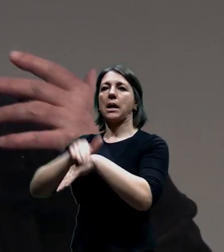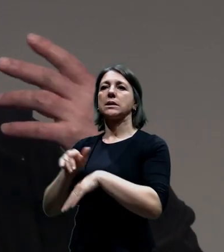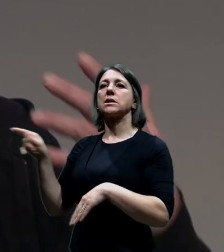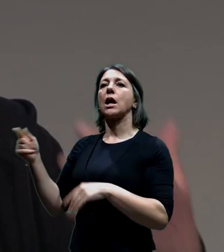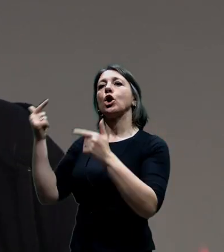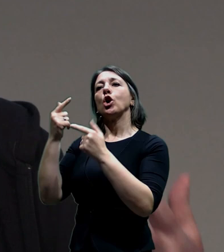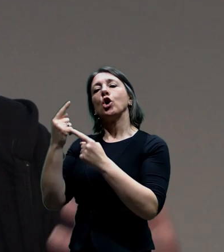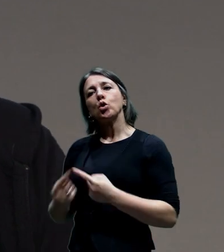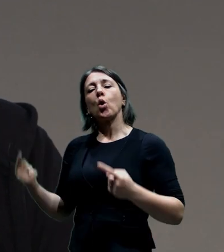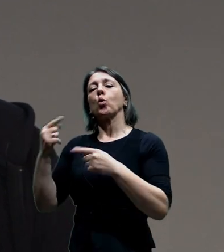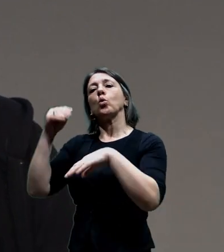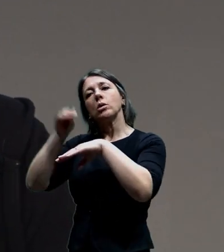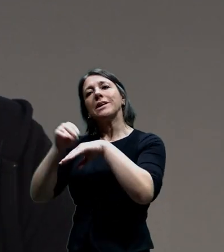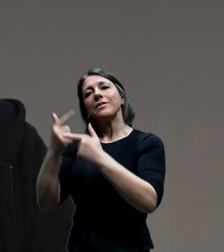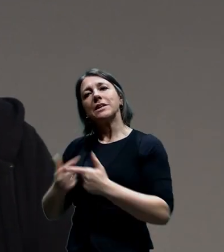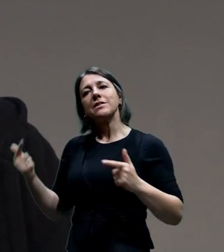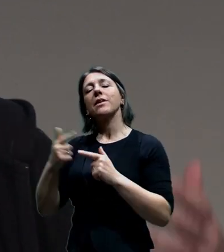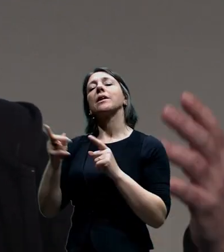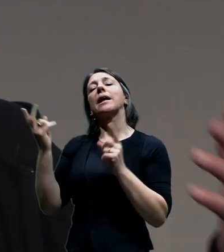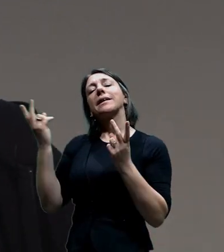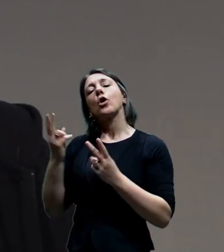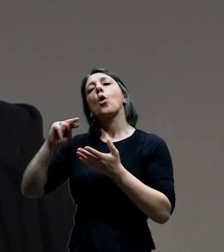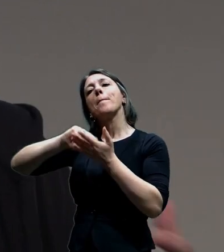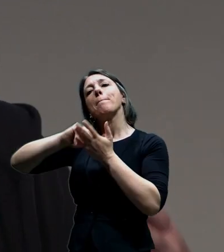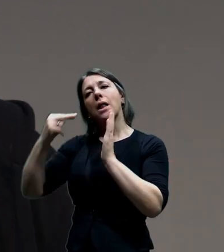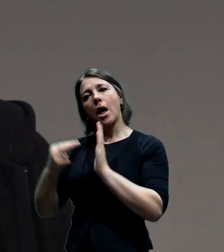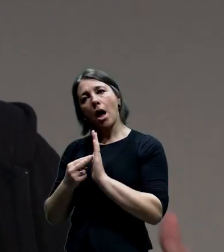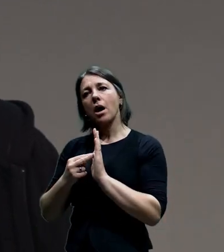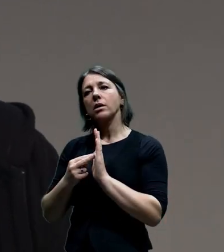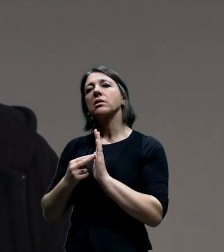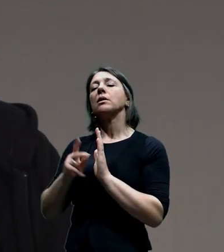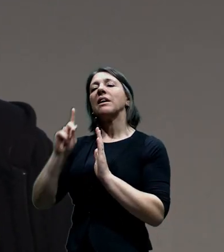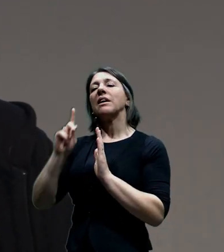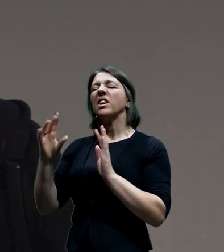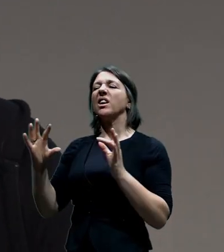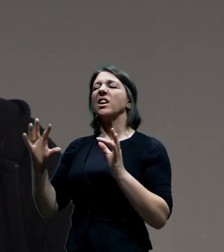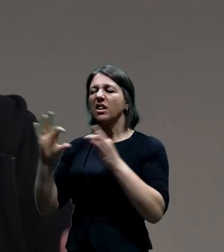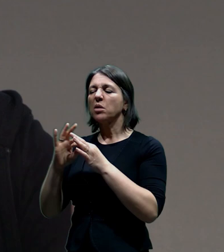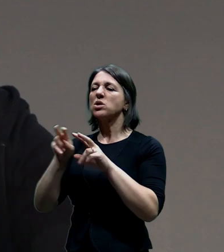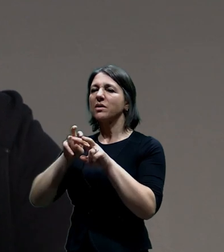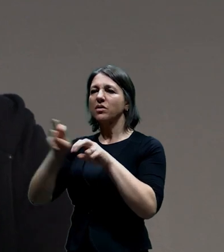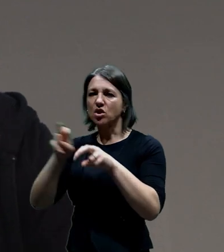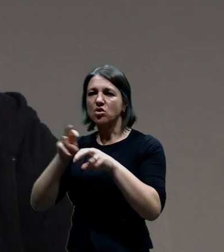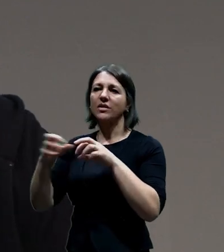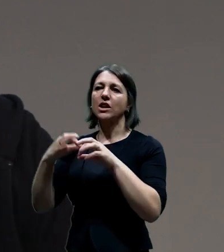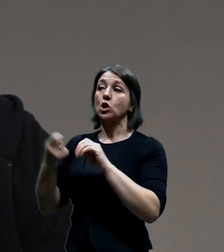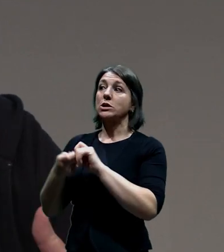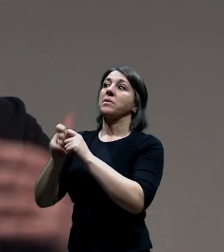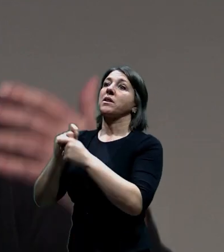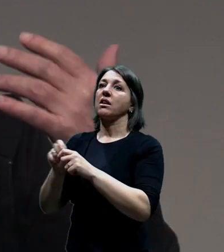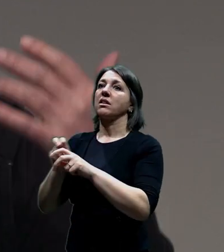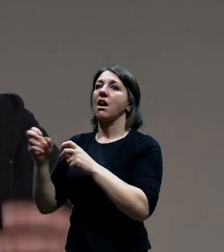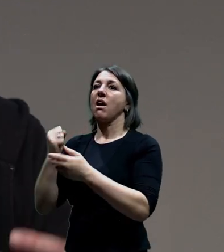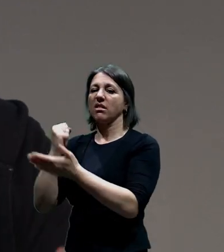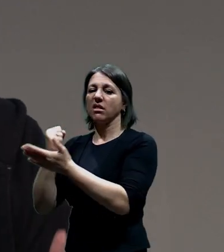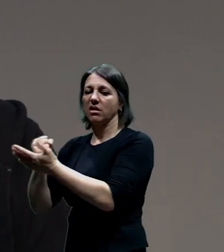trošku říkat vlastně, že ten plánovací proces spojený i s nějakýma změnama územního plánu vlastně umožňuje nějakou